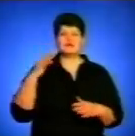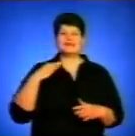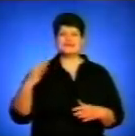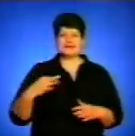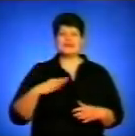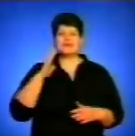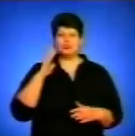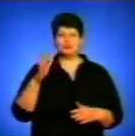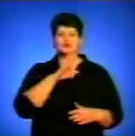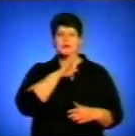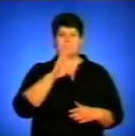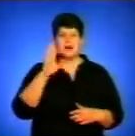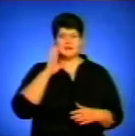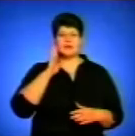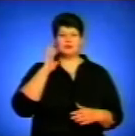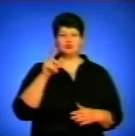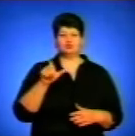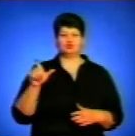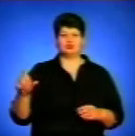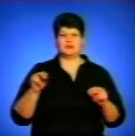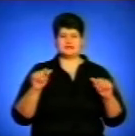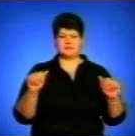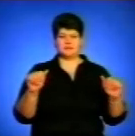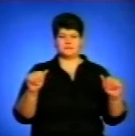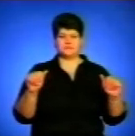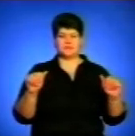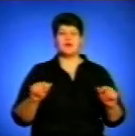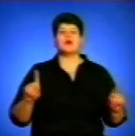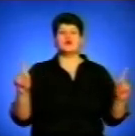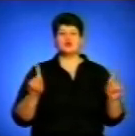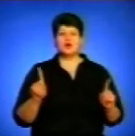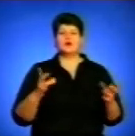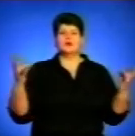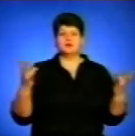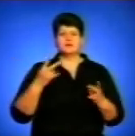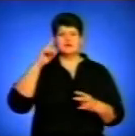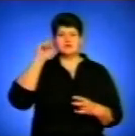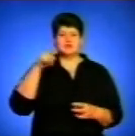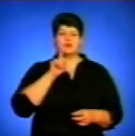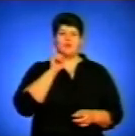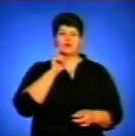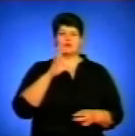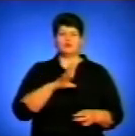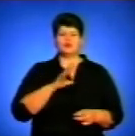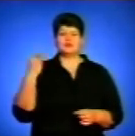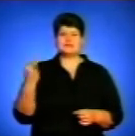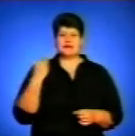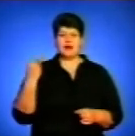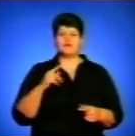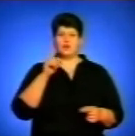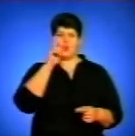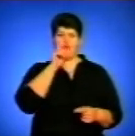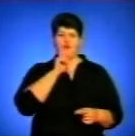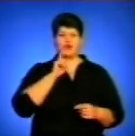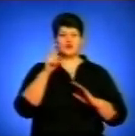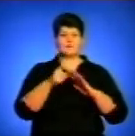і будуть люди на землі. Що потрібно знати, аби молоді було цікаво, комфортно і пізнавально, вирішували